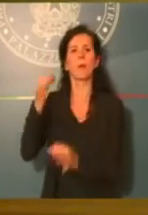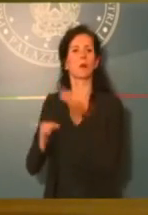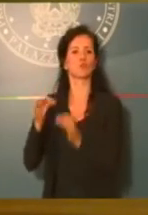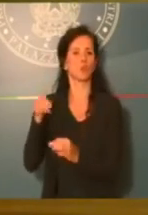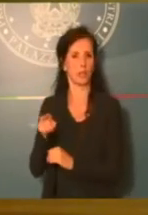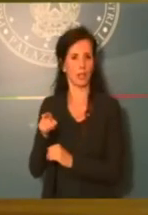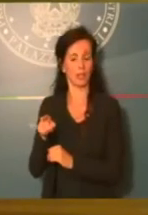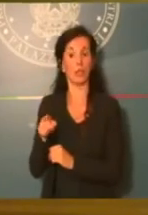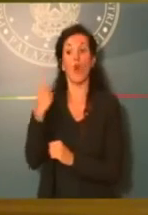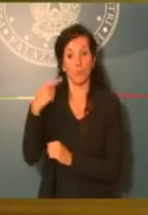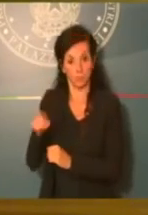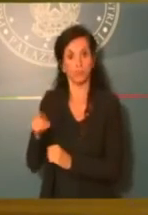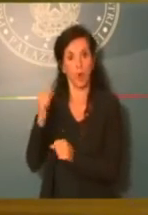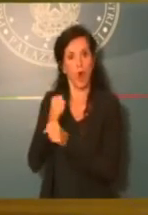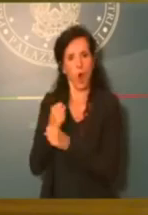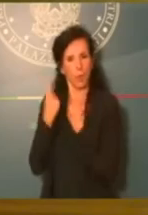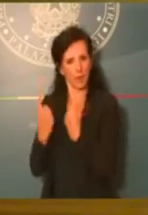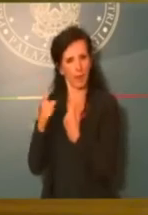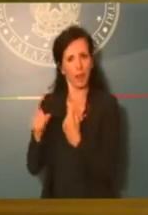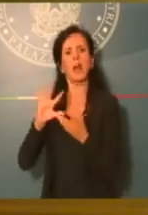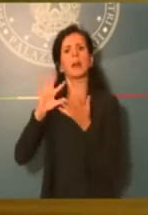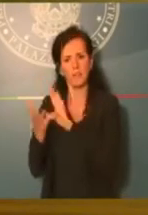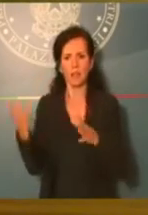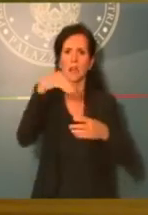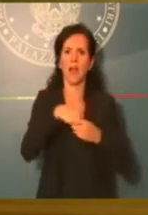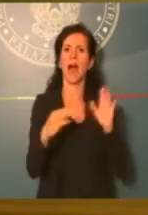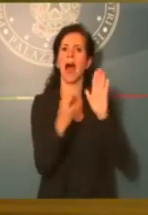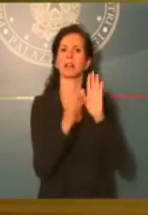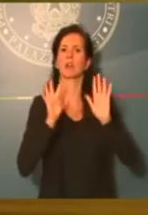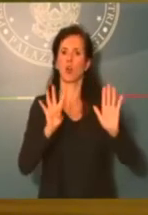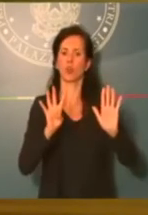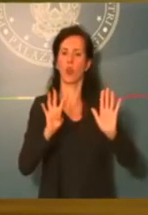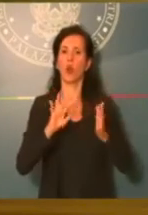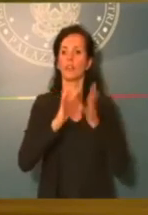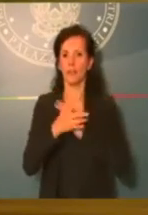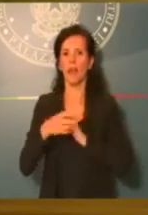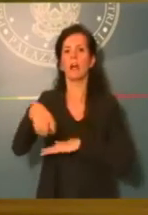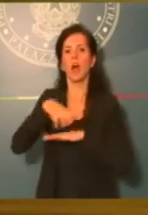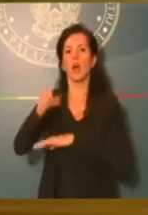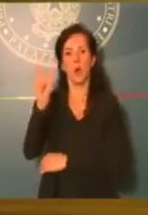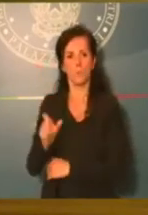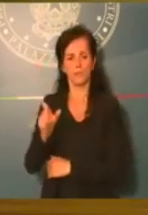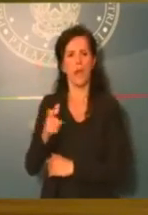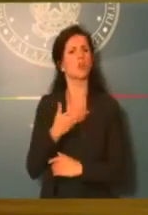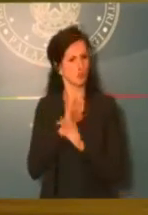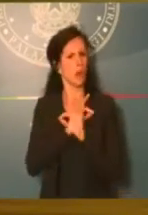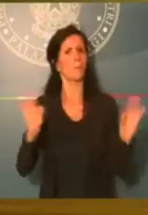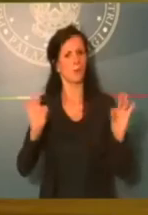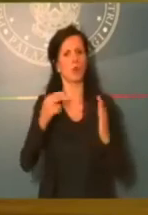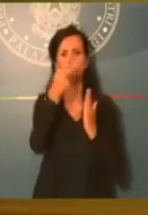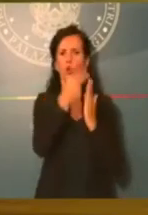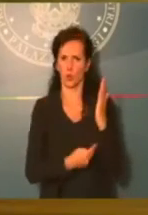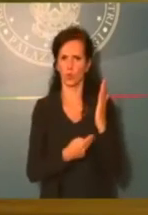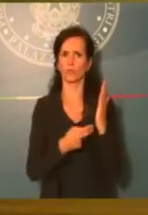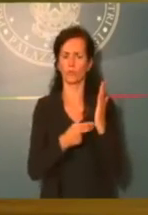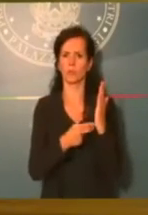rientra, diciamo così, nelle categorie di quelle che per l'articolo 9 verranno commissariate. Abbiamo già predisposto un elenco nella seduta notturna del